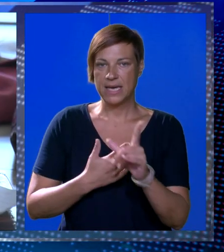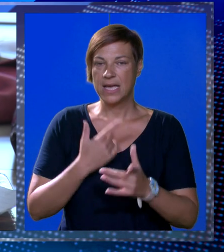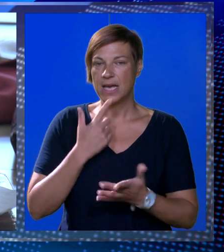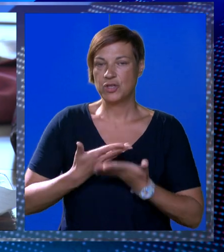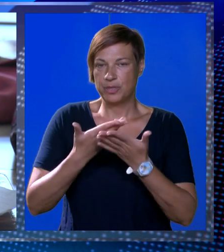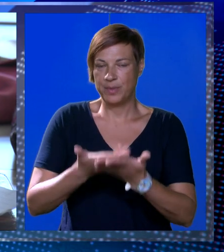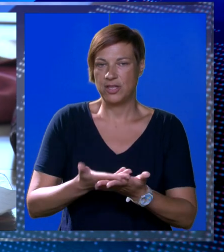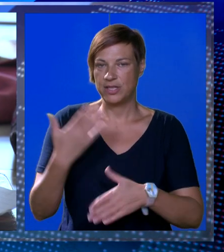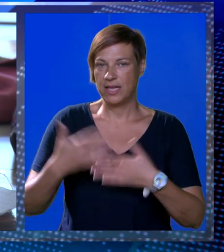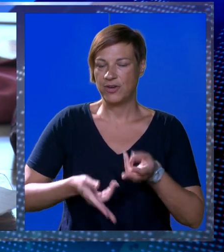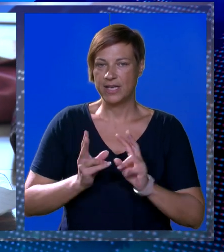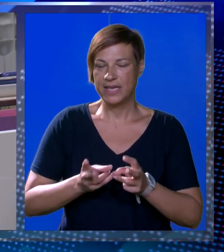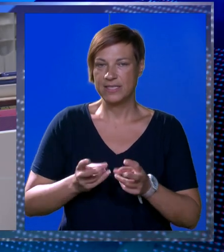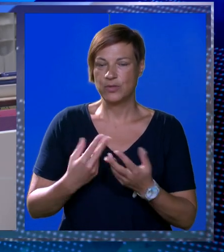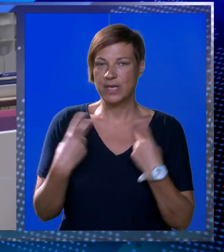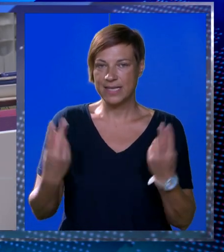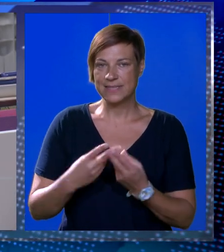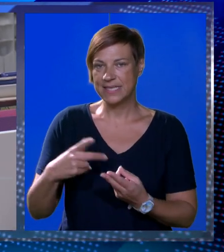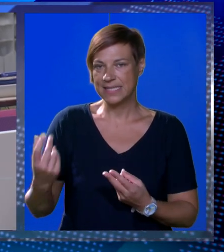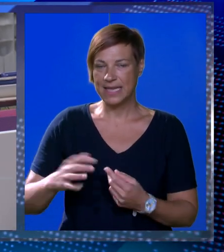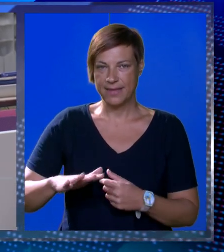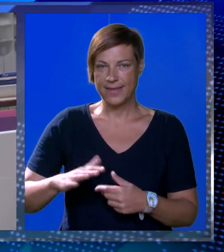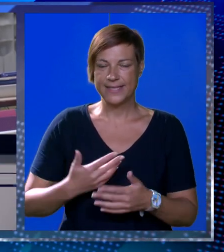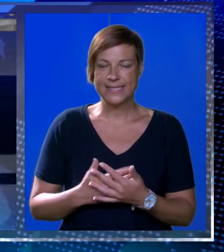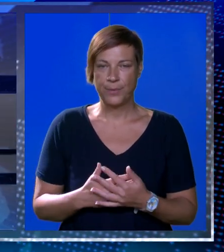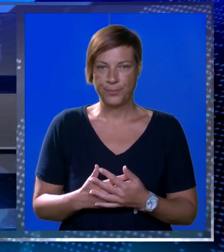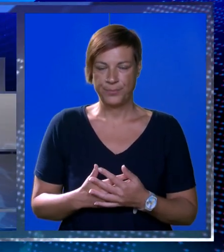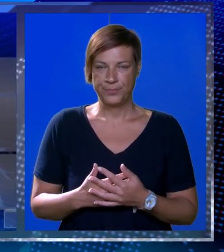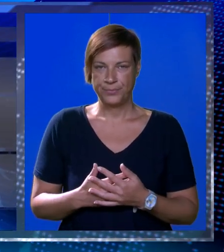koje će biti dodjeljeno krajem studenog na Svjetski dan djece.